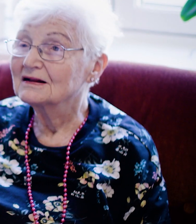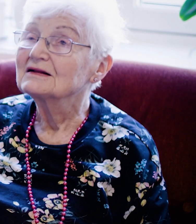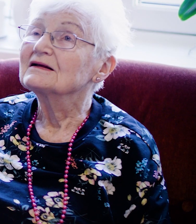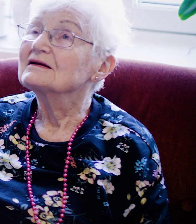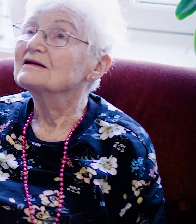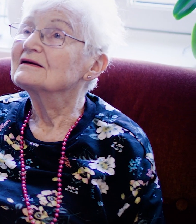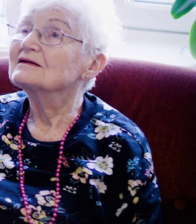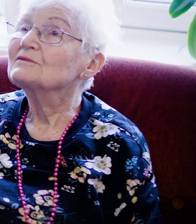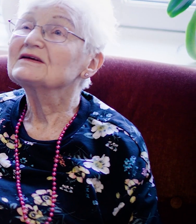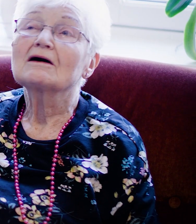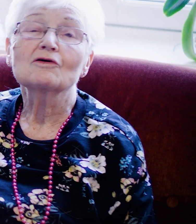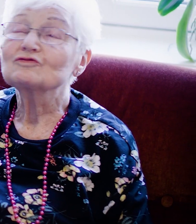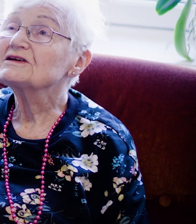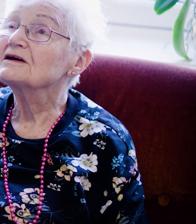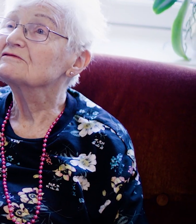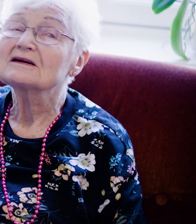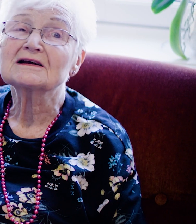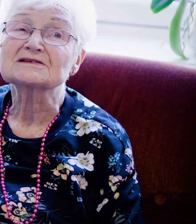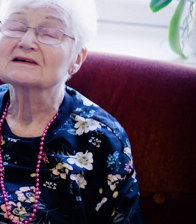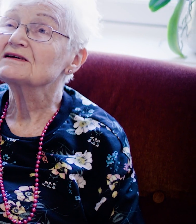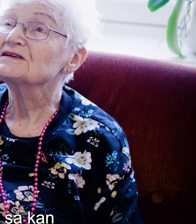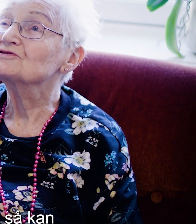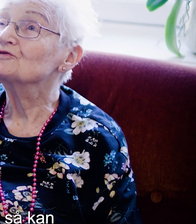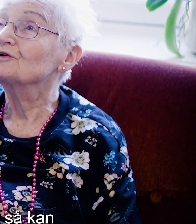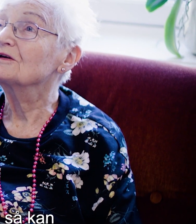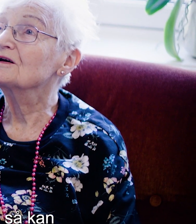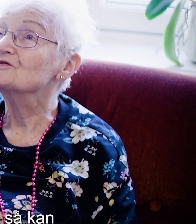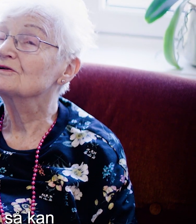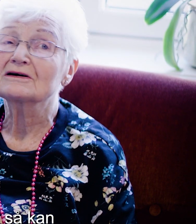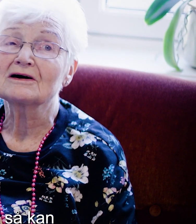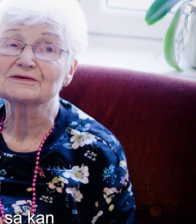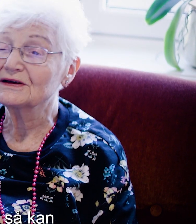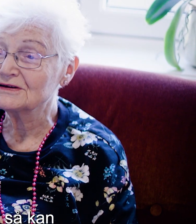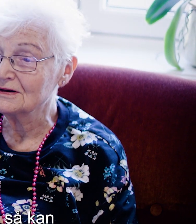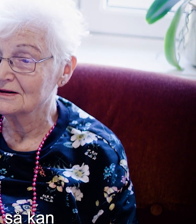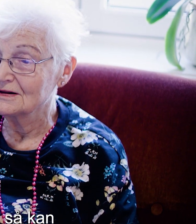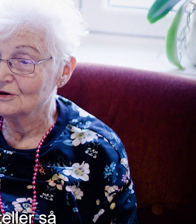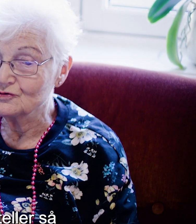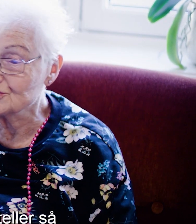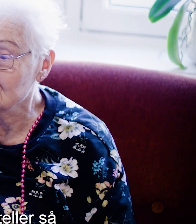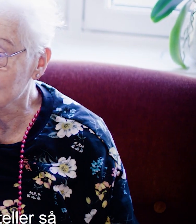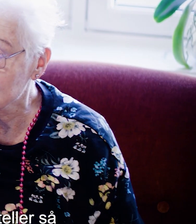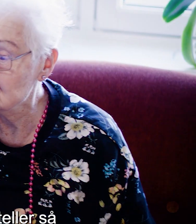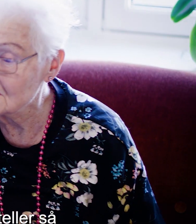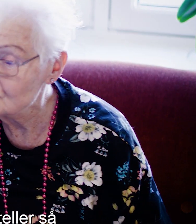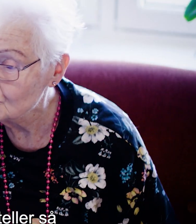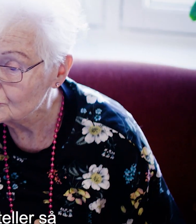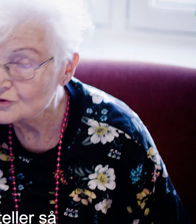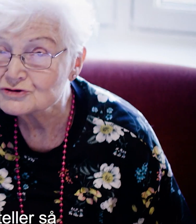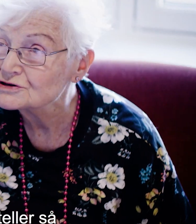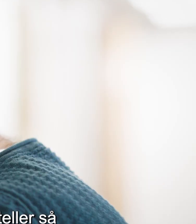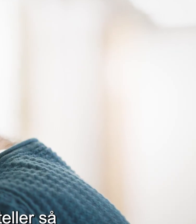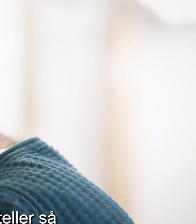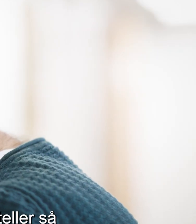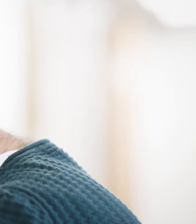Det tar litt tid, men... Ja, men jeg har god tid, jeg tror jeg. Jeg sitter så hyggelig her, så kan jeg ikke ha det bedre. Tusen takk for at du stegde så